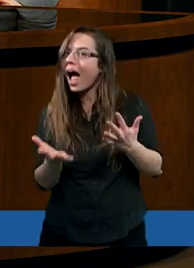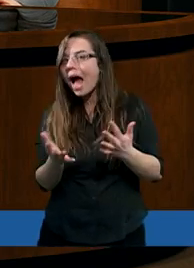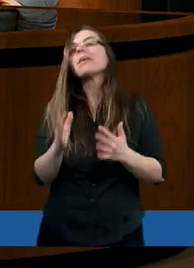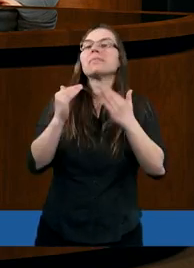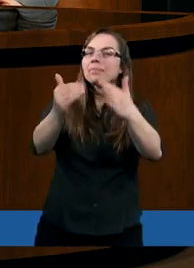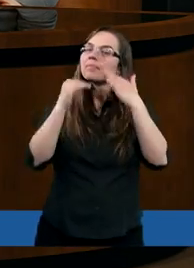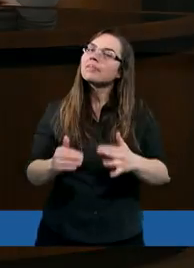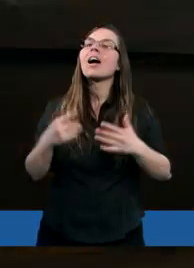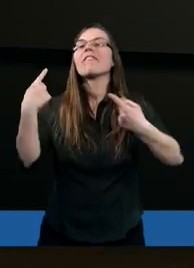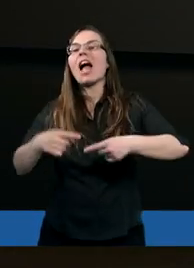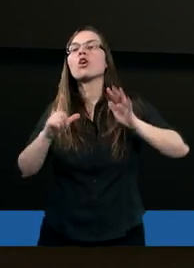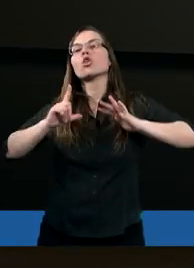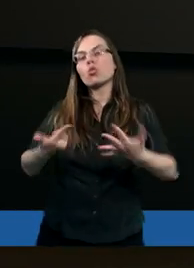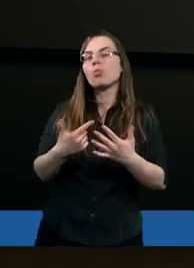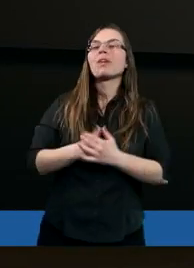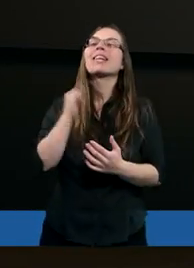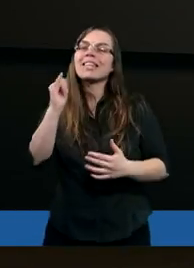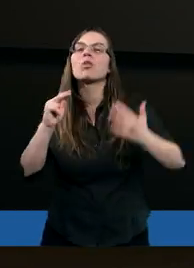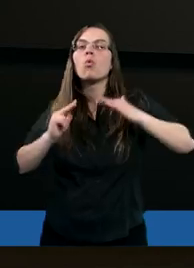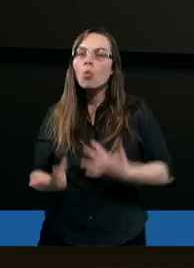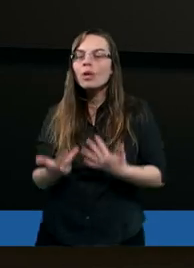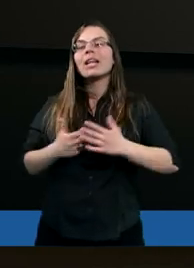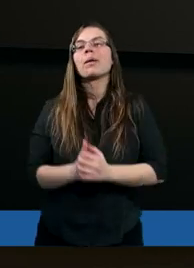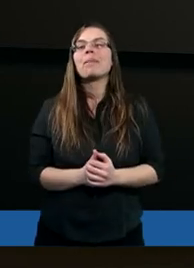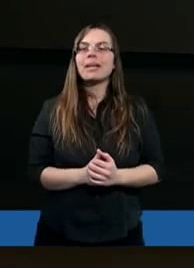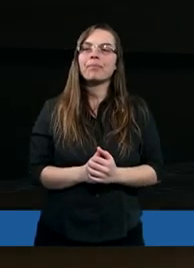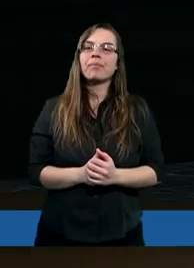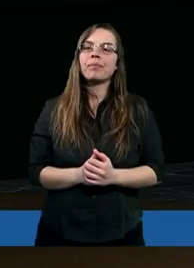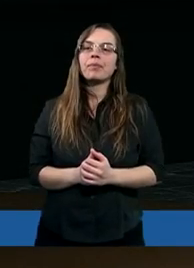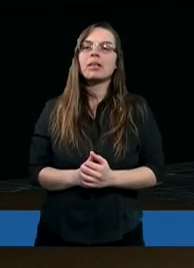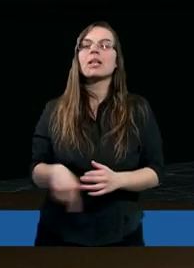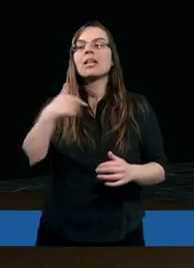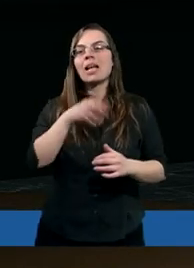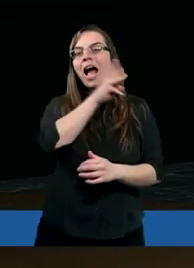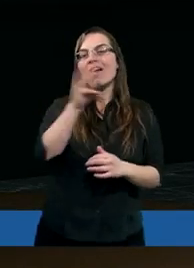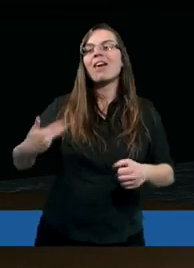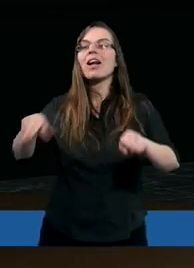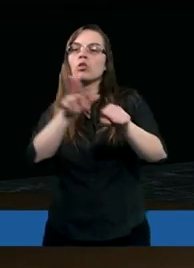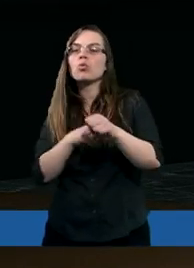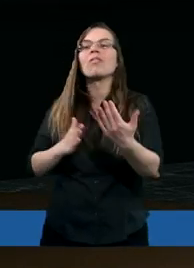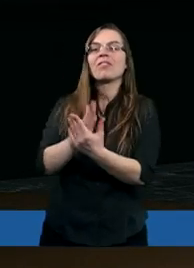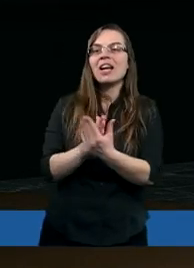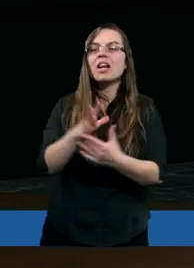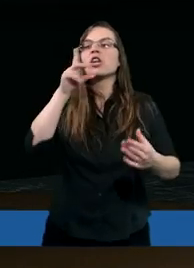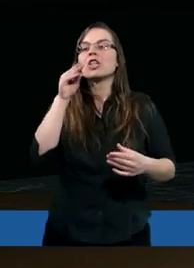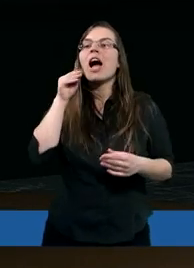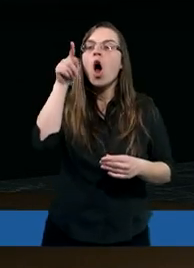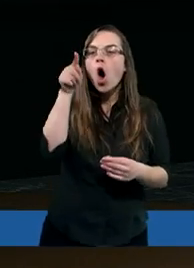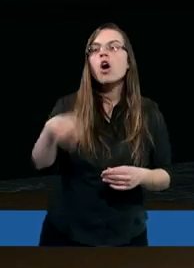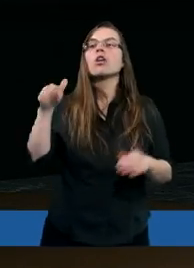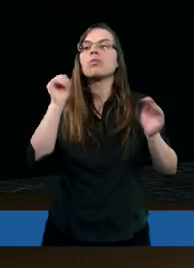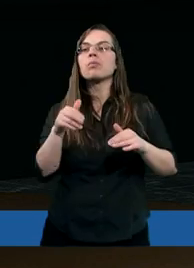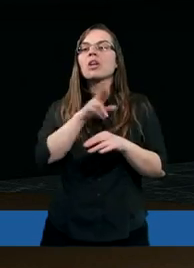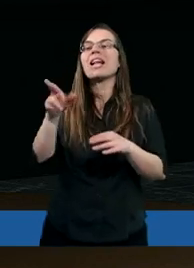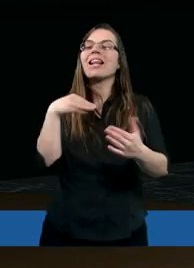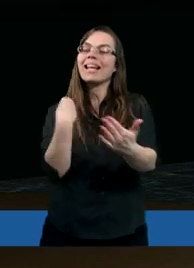I teraz wiersz siódmy i ósmy. Dla was, którzy wierzycie, że on